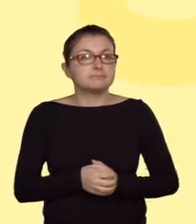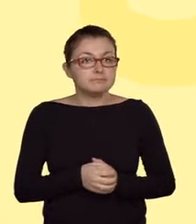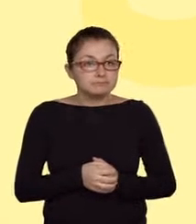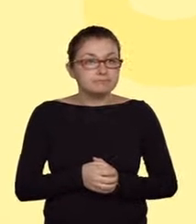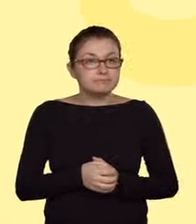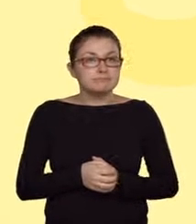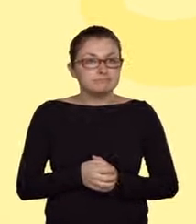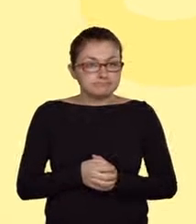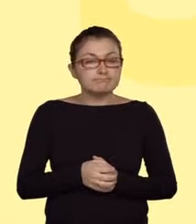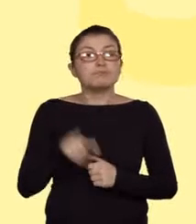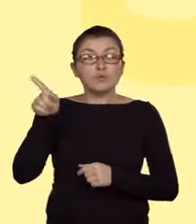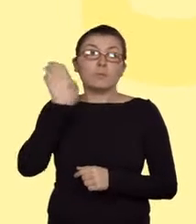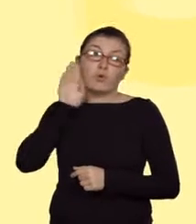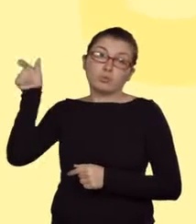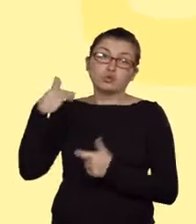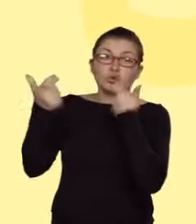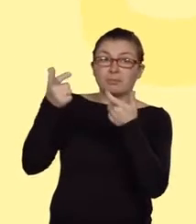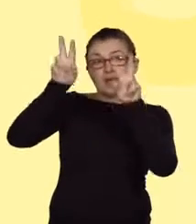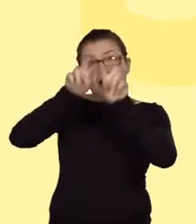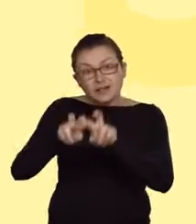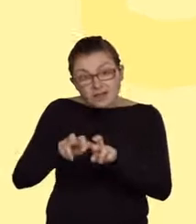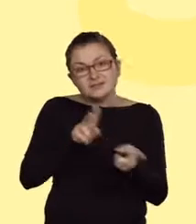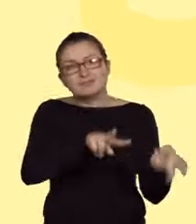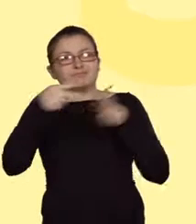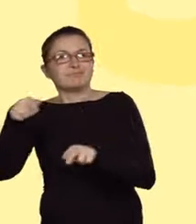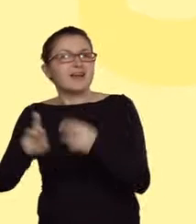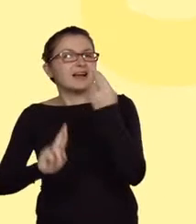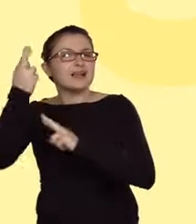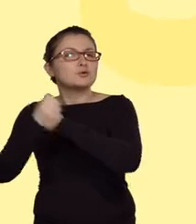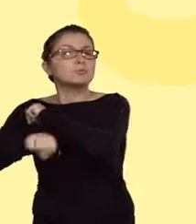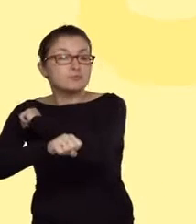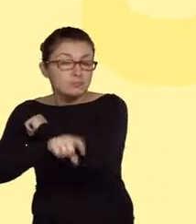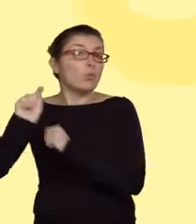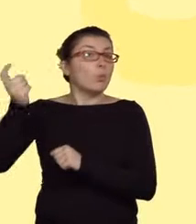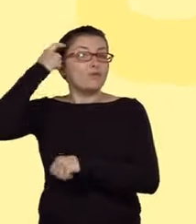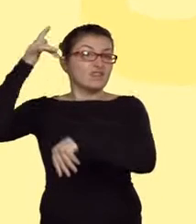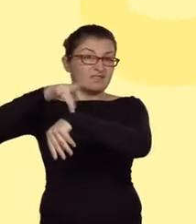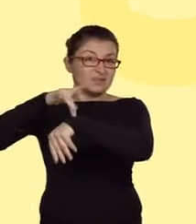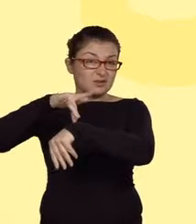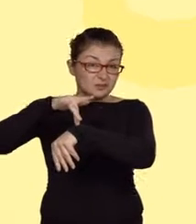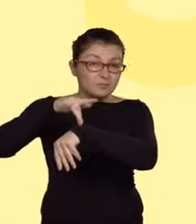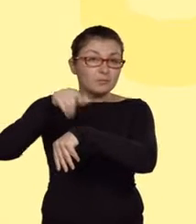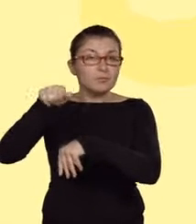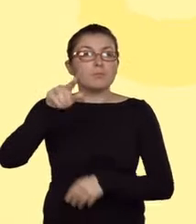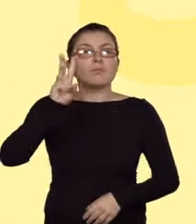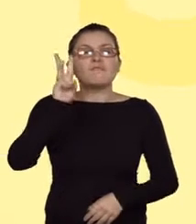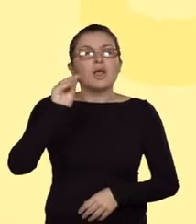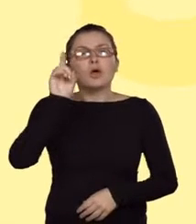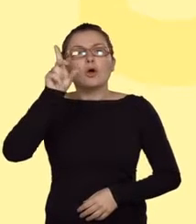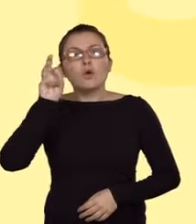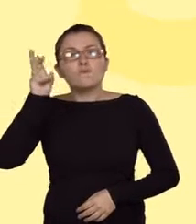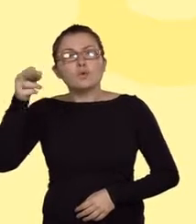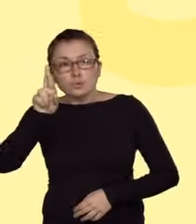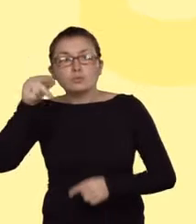Skoro substratem reakcji ma być węglowodór, to musi to być alkan. Alkany reagują z fluorowcami na